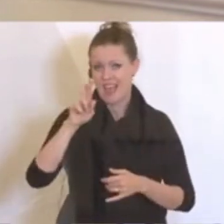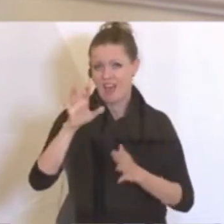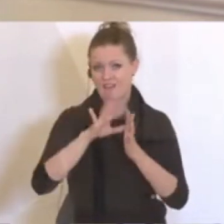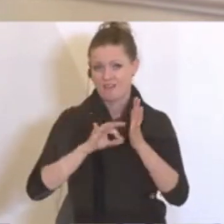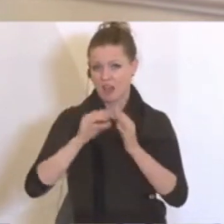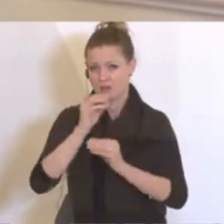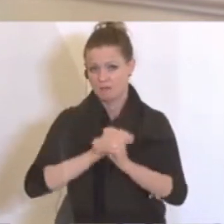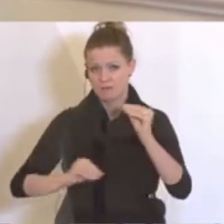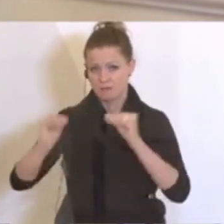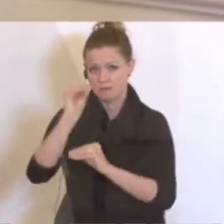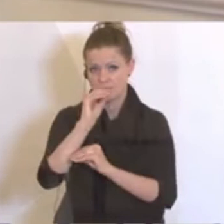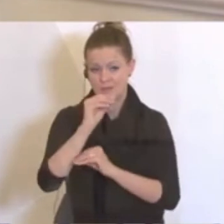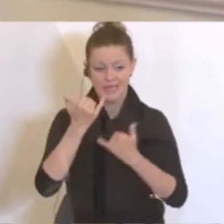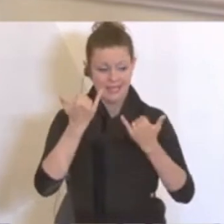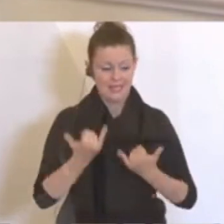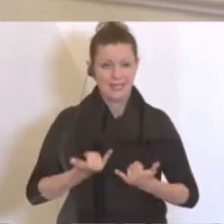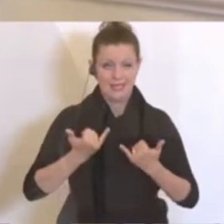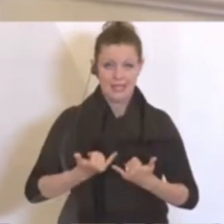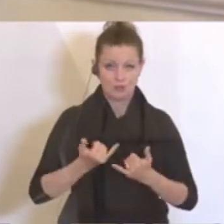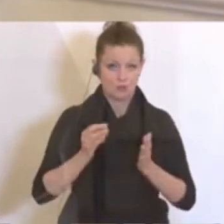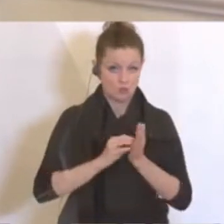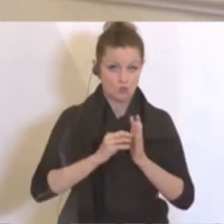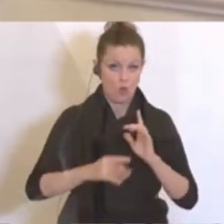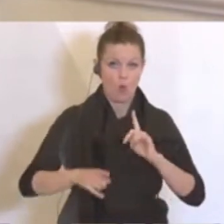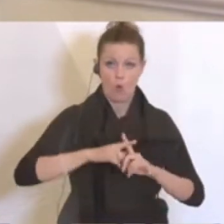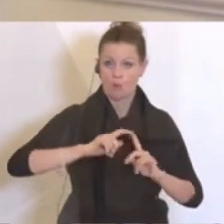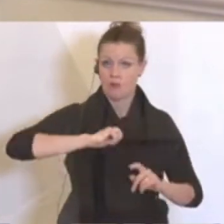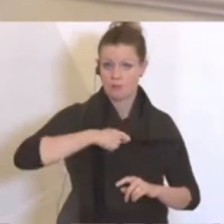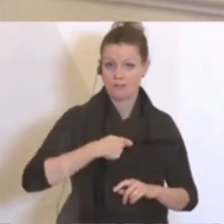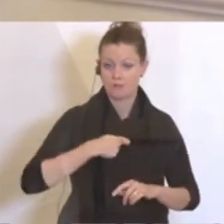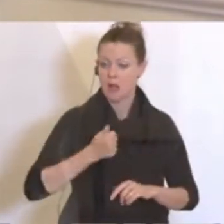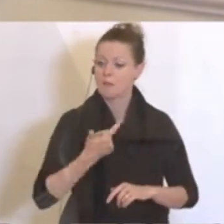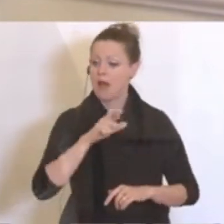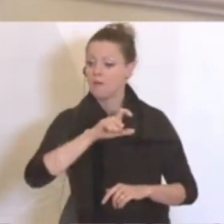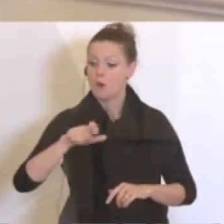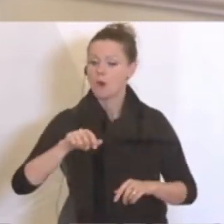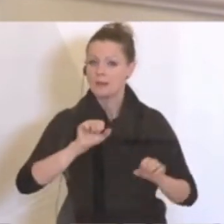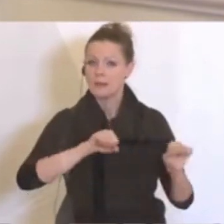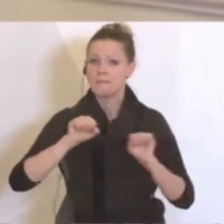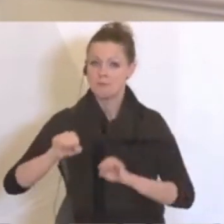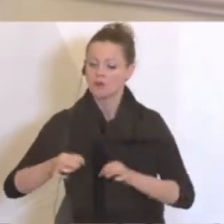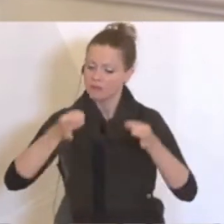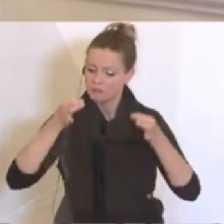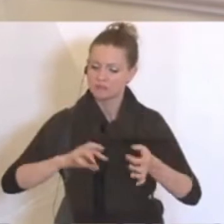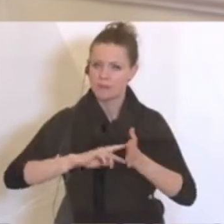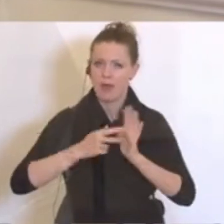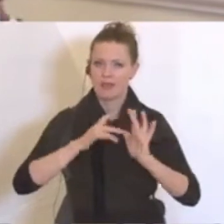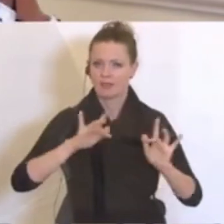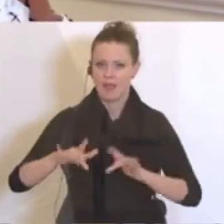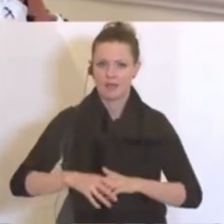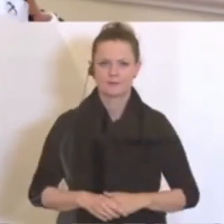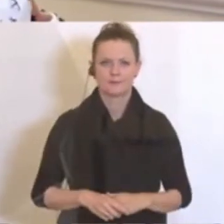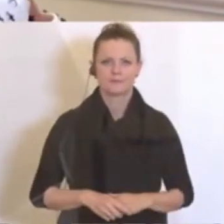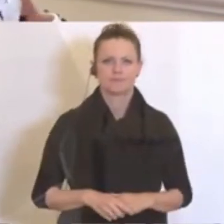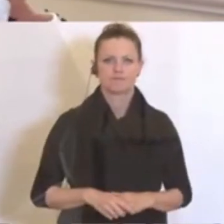Wochenende. Sind Sie zum heutigen Zeitpunkt genauso optimistisch wie am Freitag und sagen, in einigen Wochen wird es da einen konkreten Plan geben? Ich